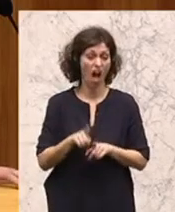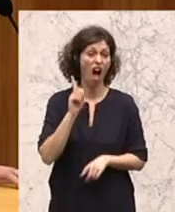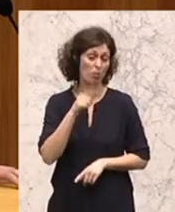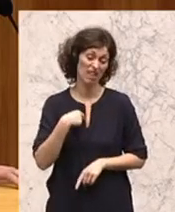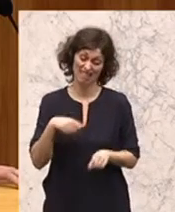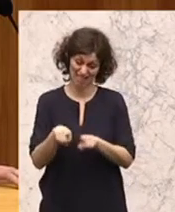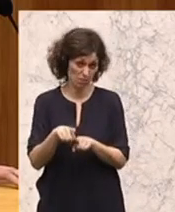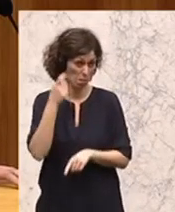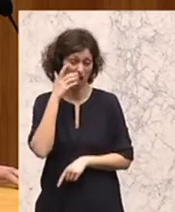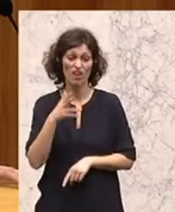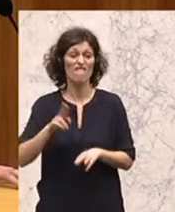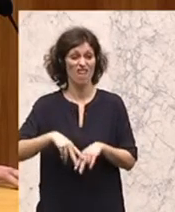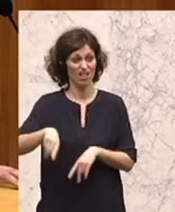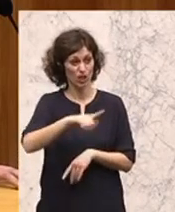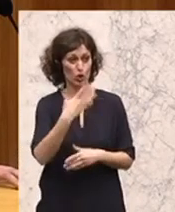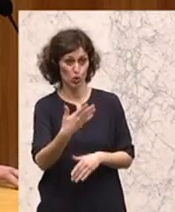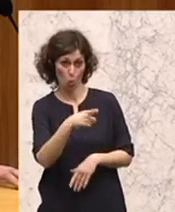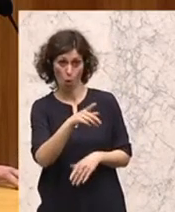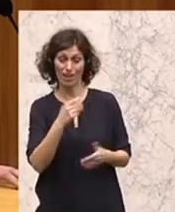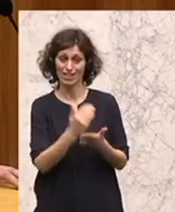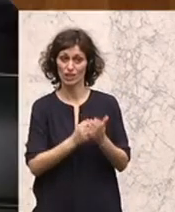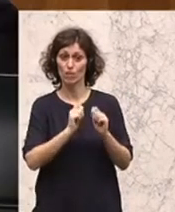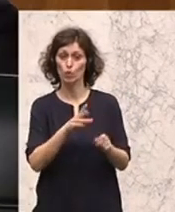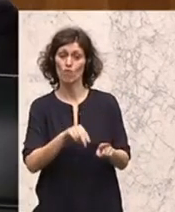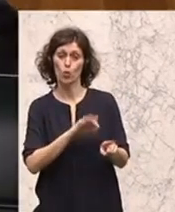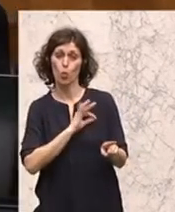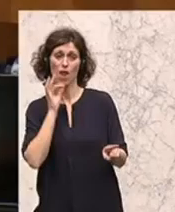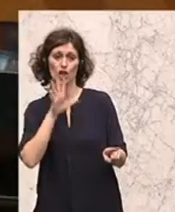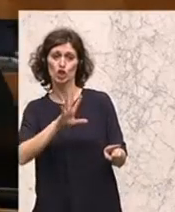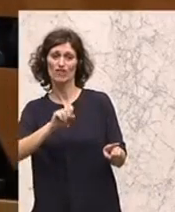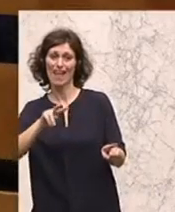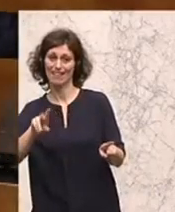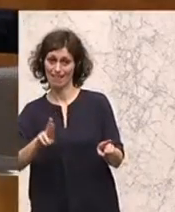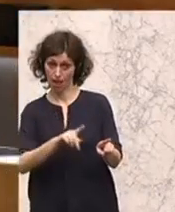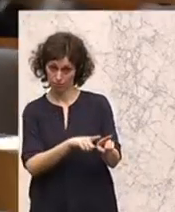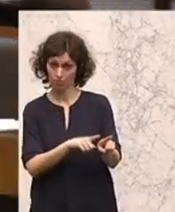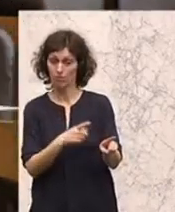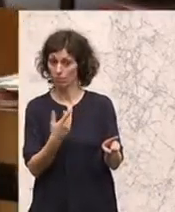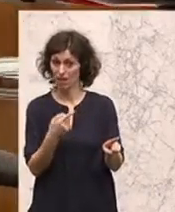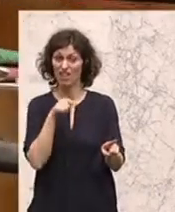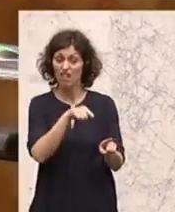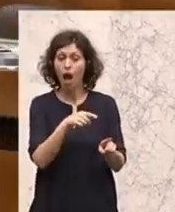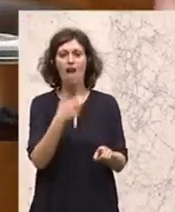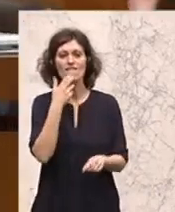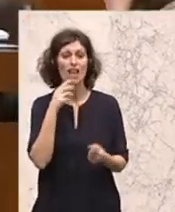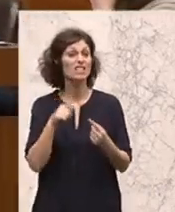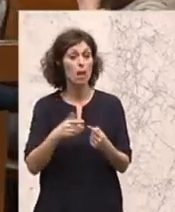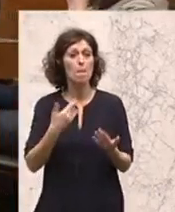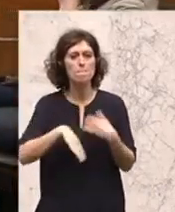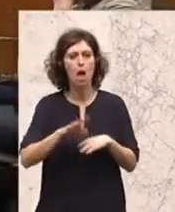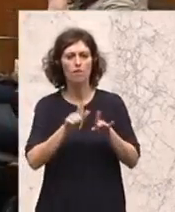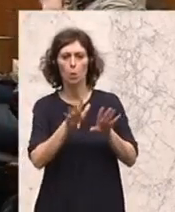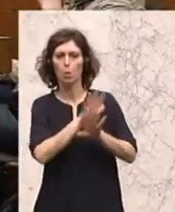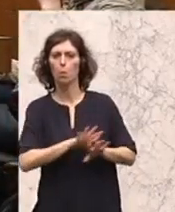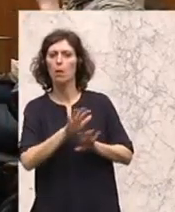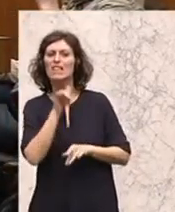vom Gesetzesvorschlag der Kollegin Schwendner sprechen. Der will nämlich das Ganze jetzt in Wahrheit viel intransparenter machen. Denn